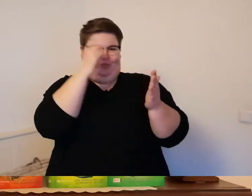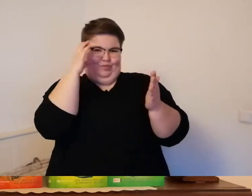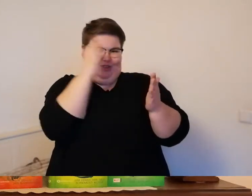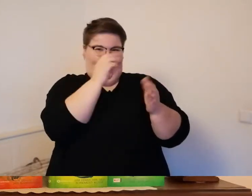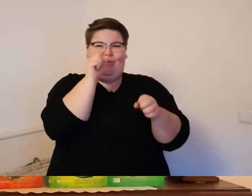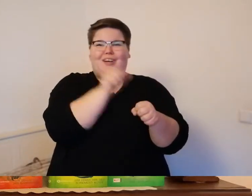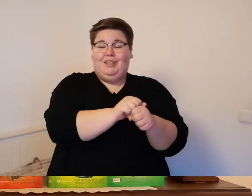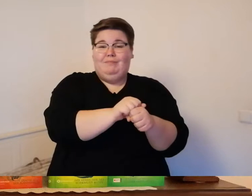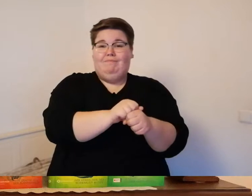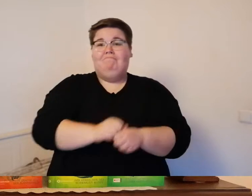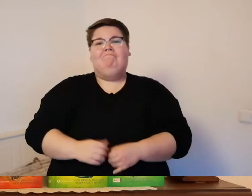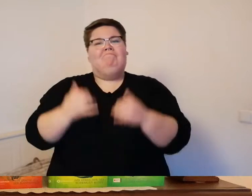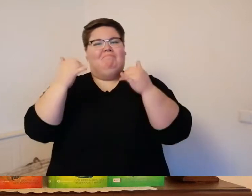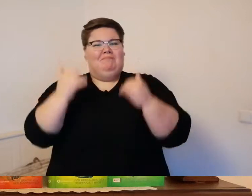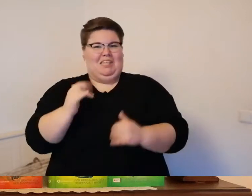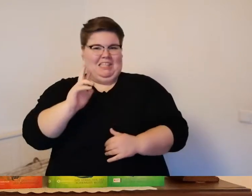schluss der geschichte